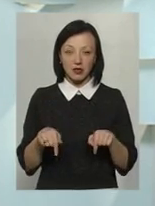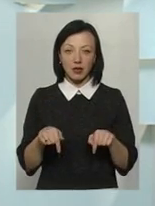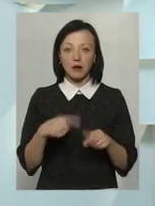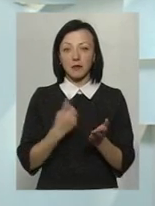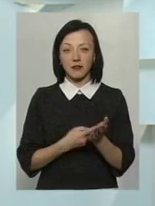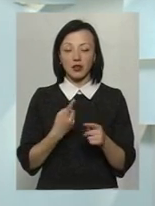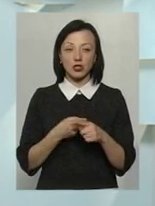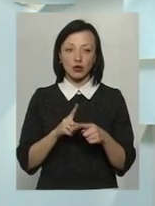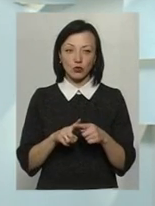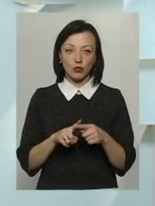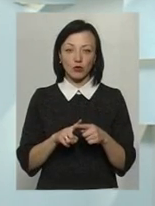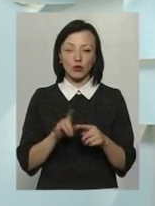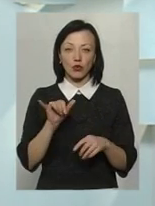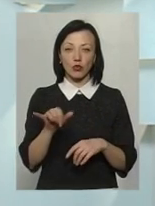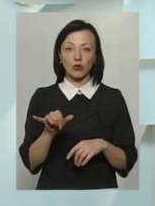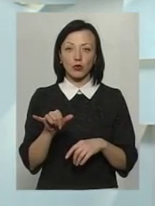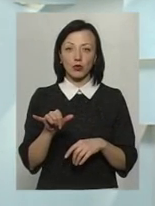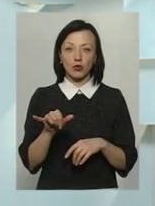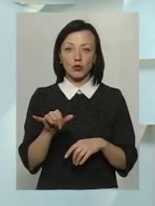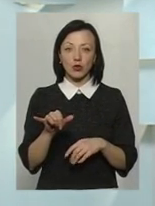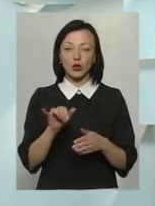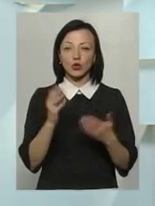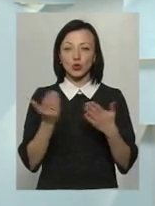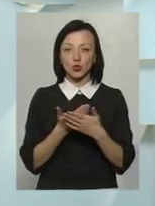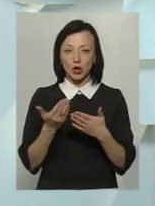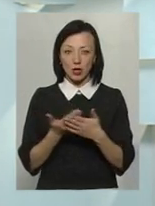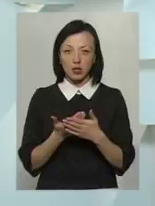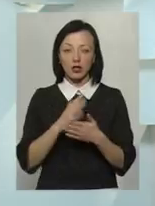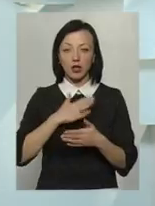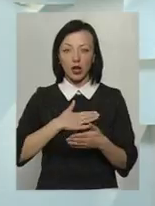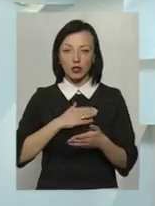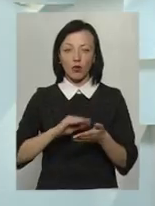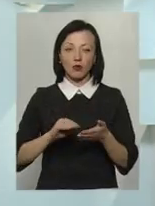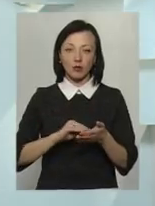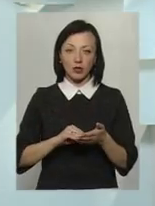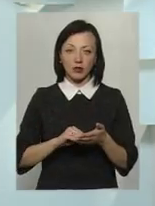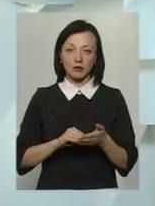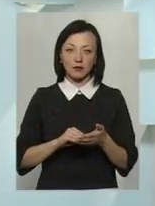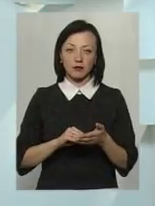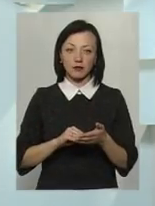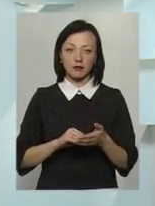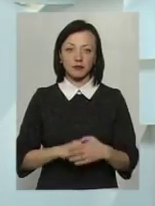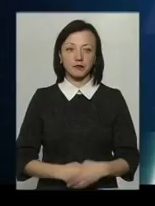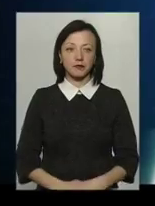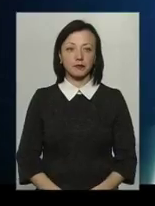Підтвердження цьому у сюжеті наших колег із Голосу Америки.